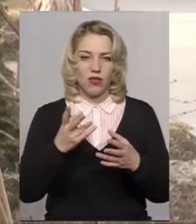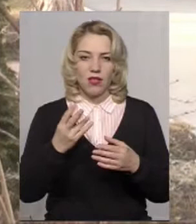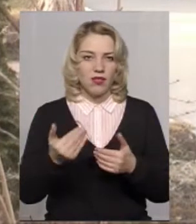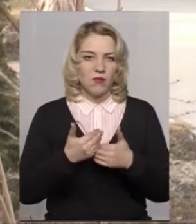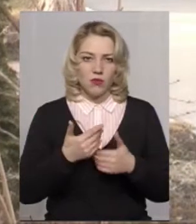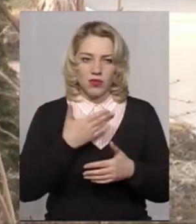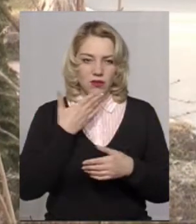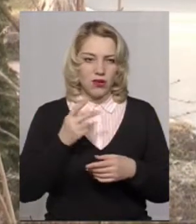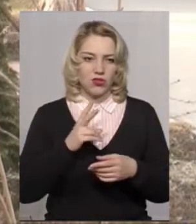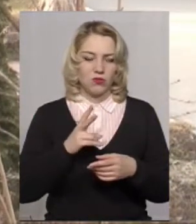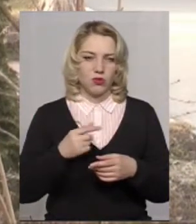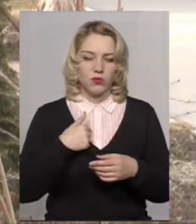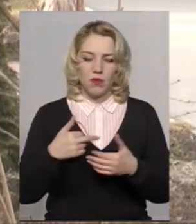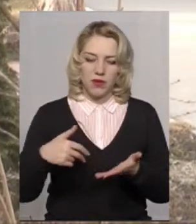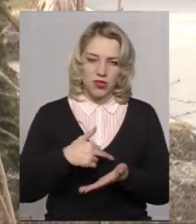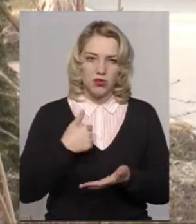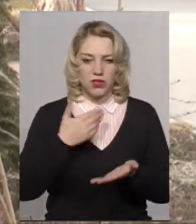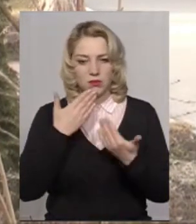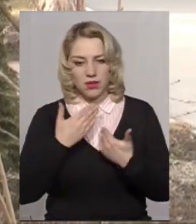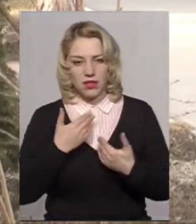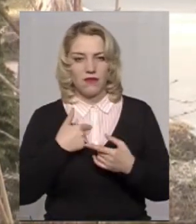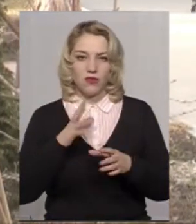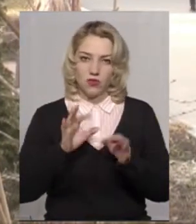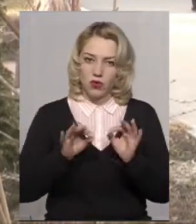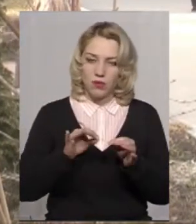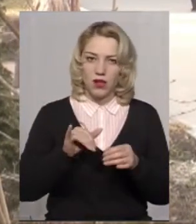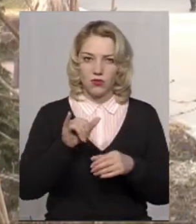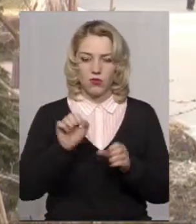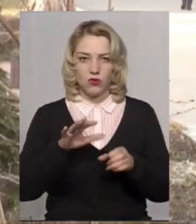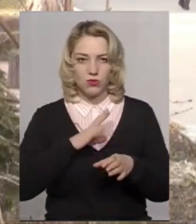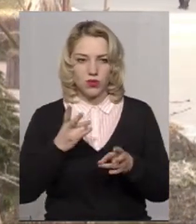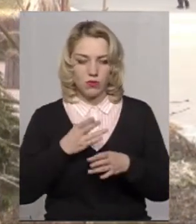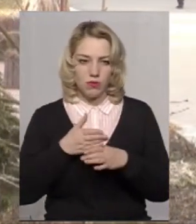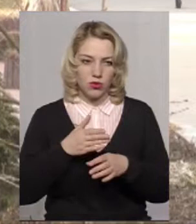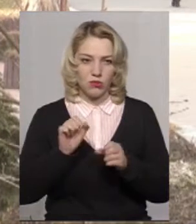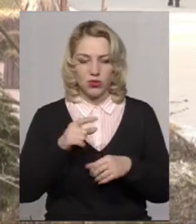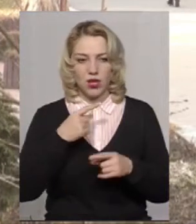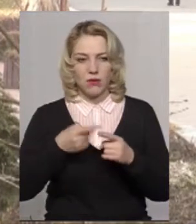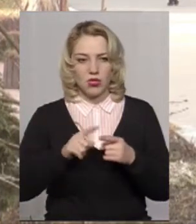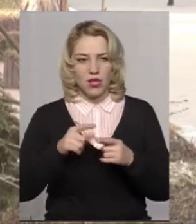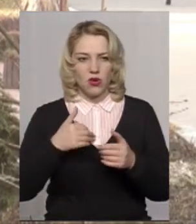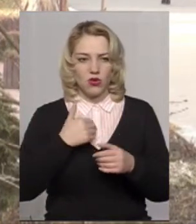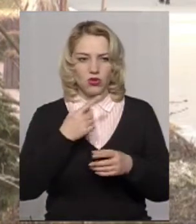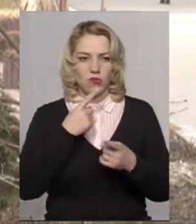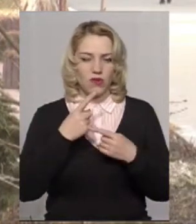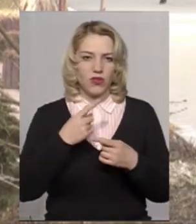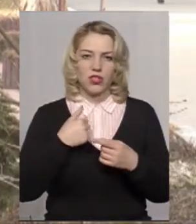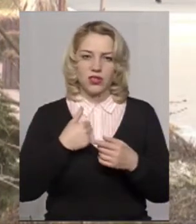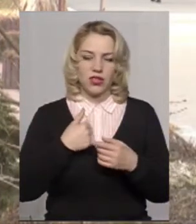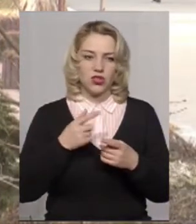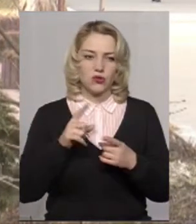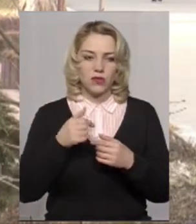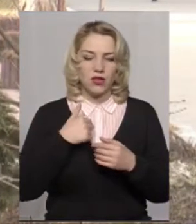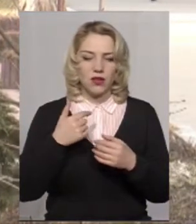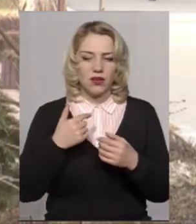не було такого моменту, щоб хтось до мене підійшов, він запитав, тобто, що все нормально, тобто, можливо, потрібно, просто хочеш поговорити про це. Мені важливіше, щоб не десь було